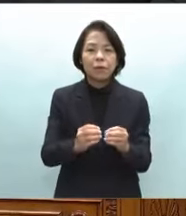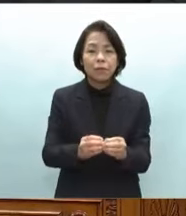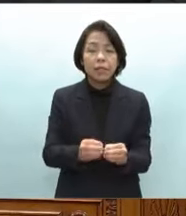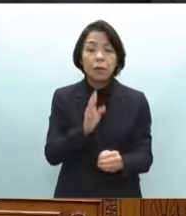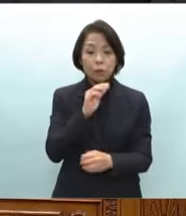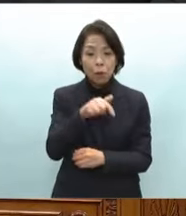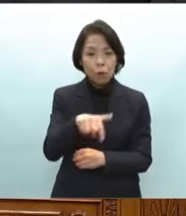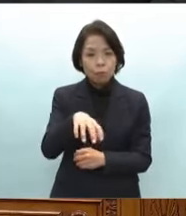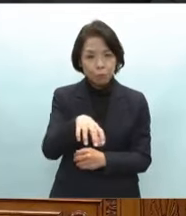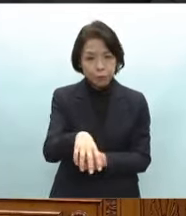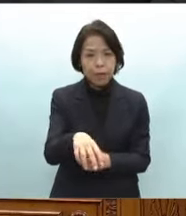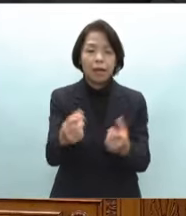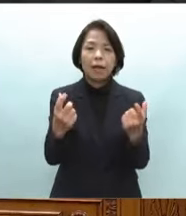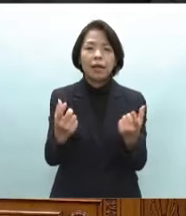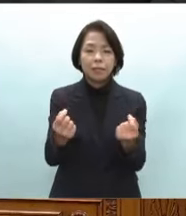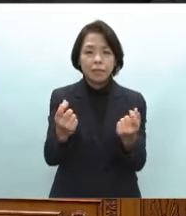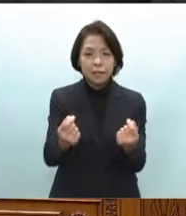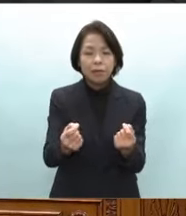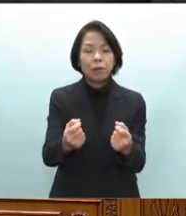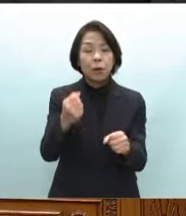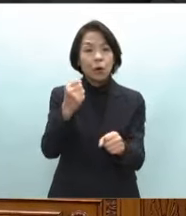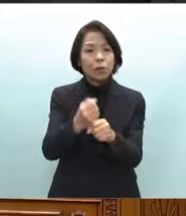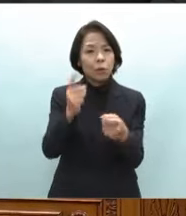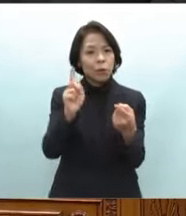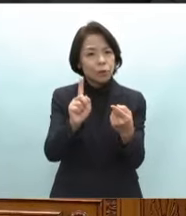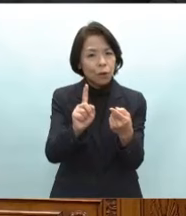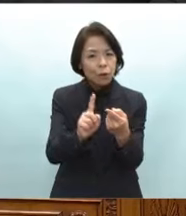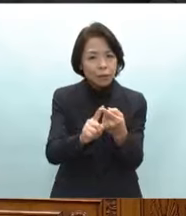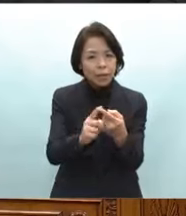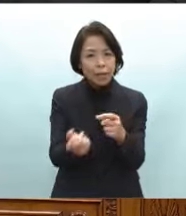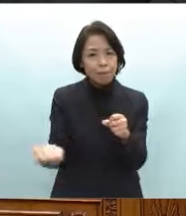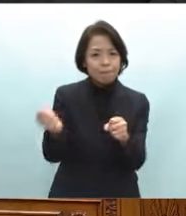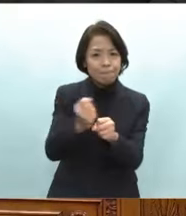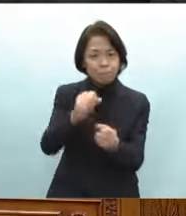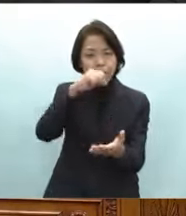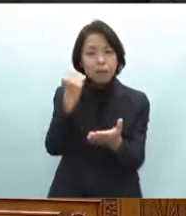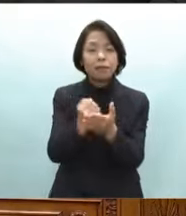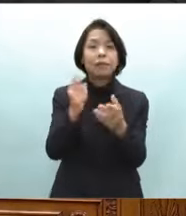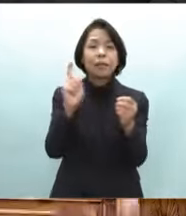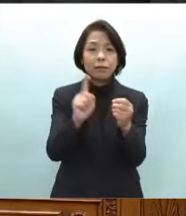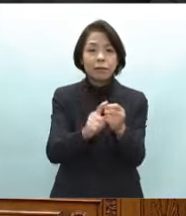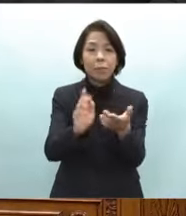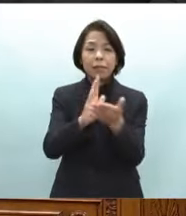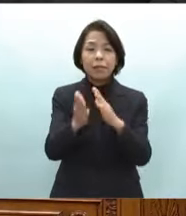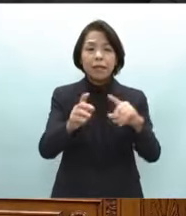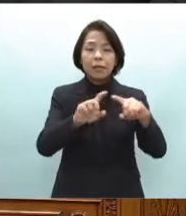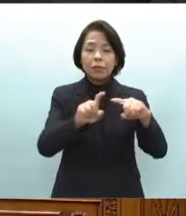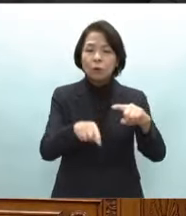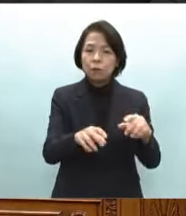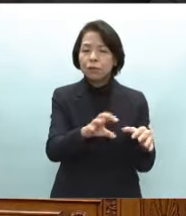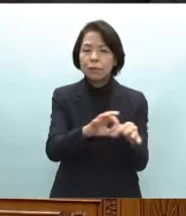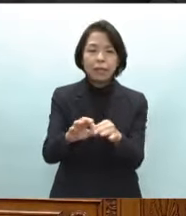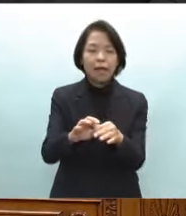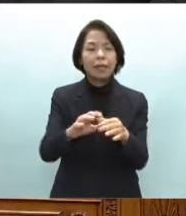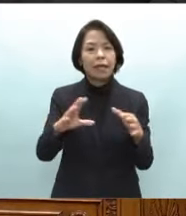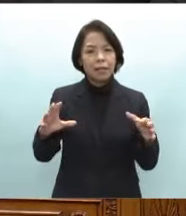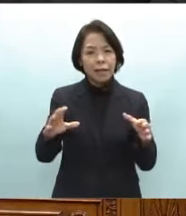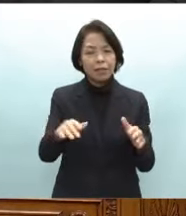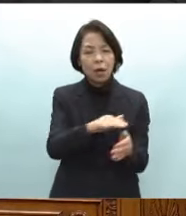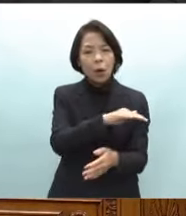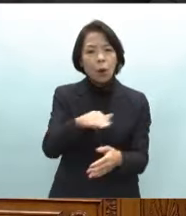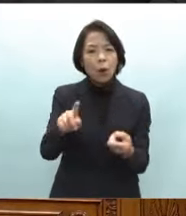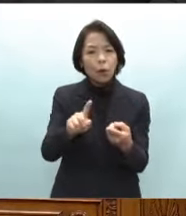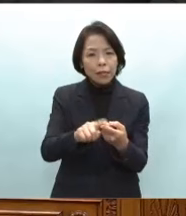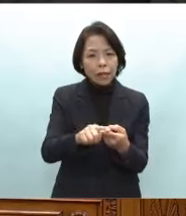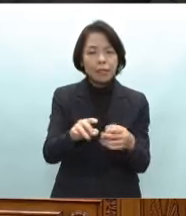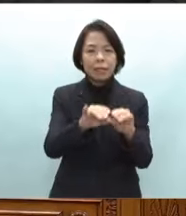本部がしっかりと創造的復興を実現するには省庁の垣根を超えて横断的なワンチーム的